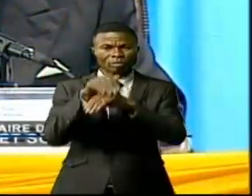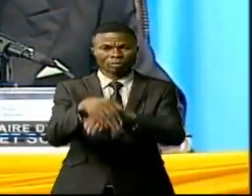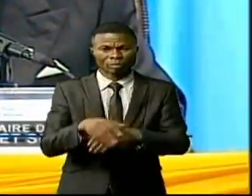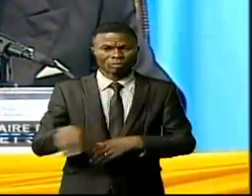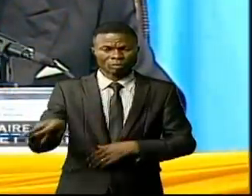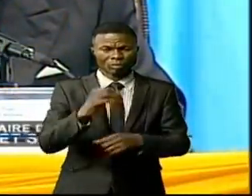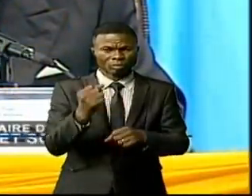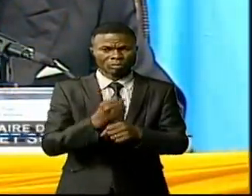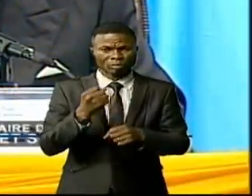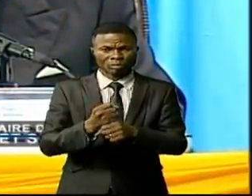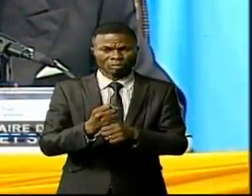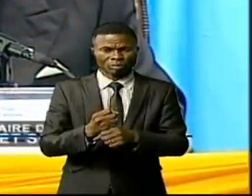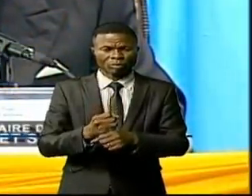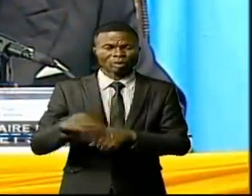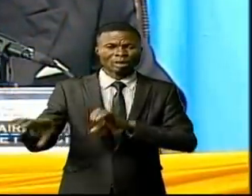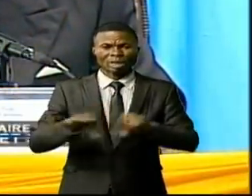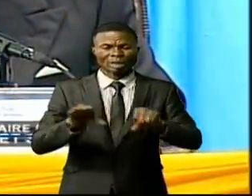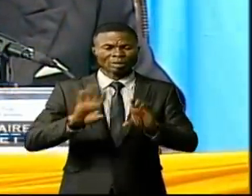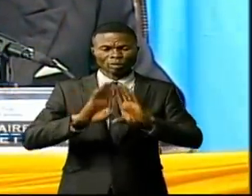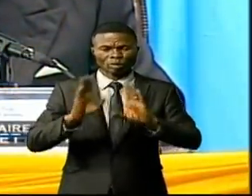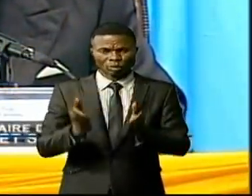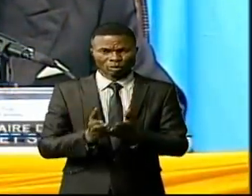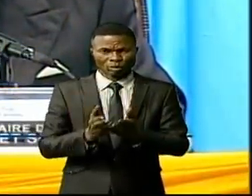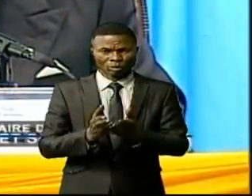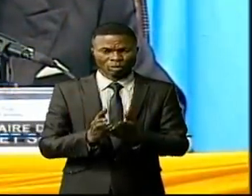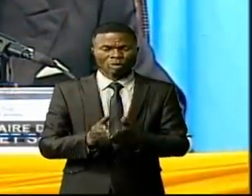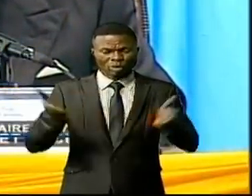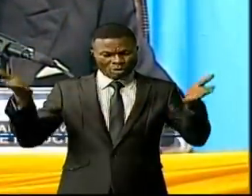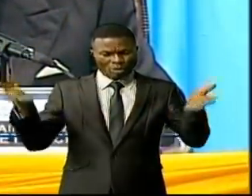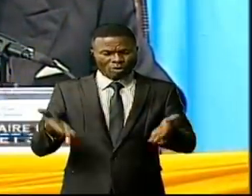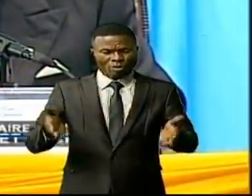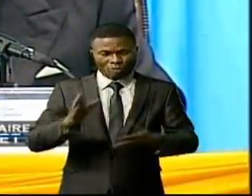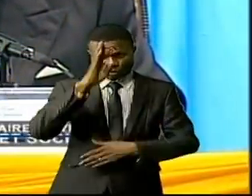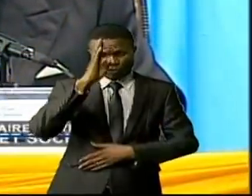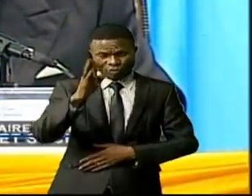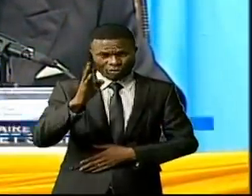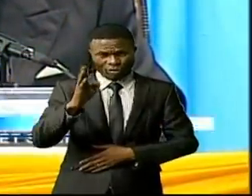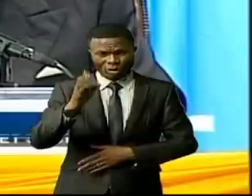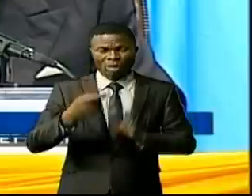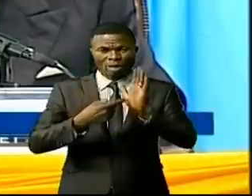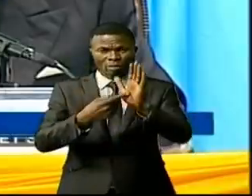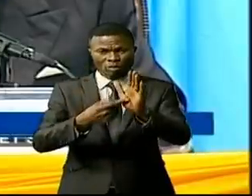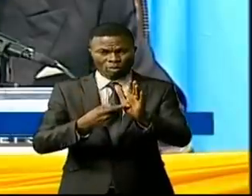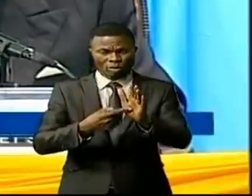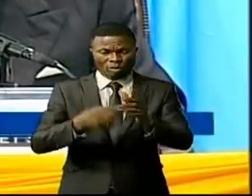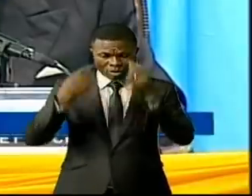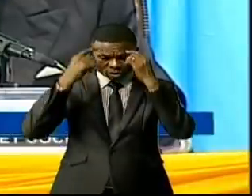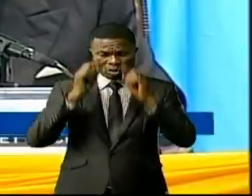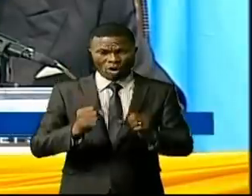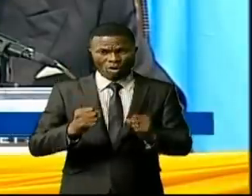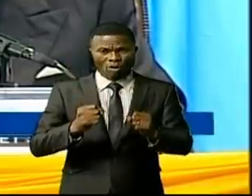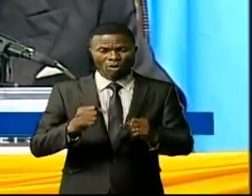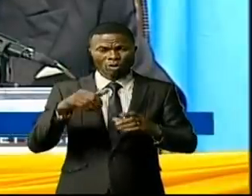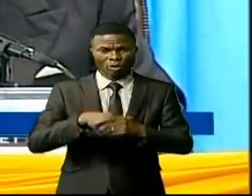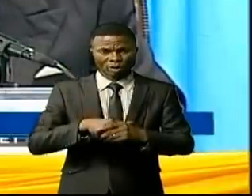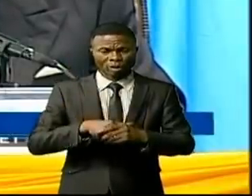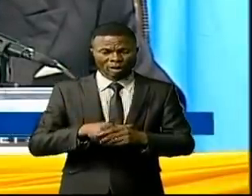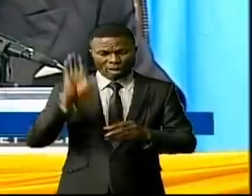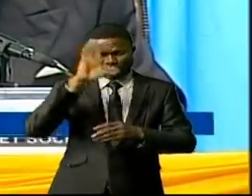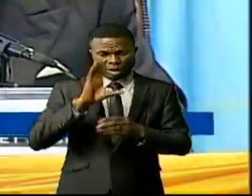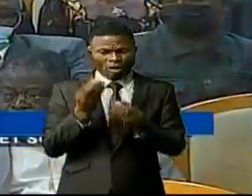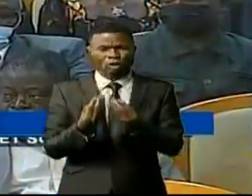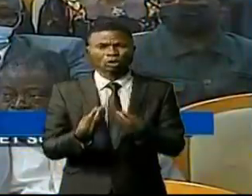dans les travaux de l'intercession et votre ponctualité démontre à suffisance votre détermination dans la recherche des solutions